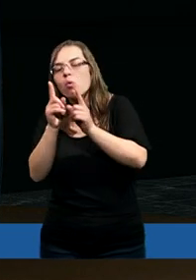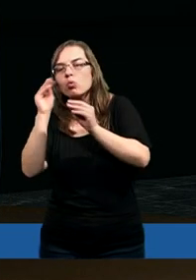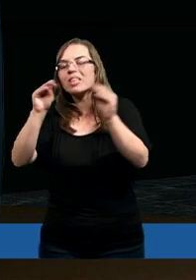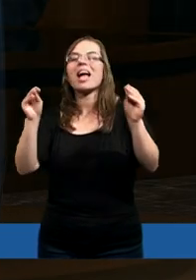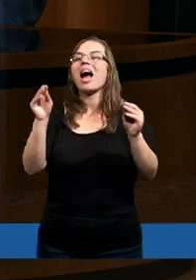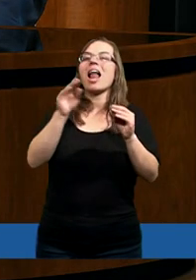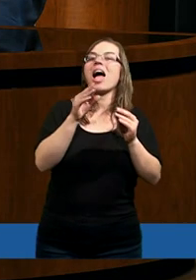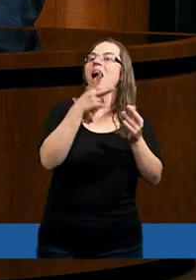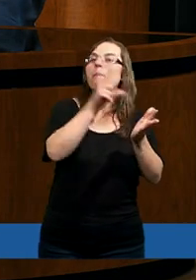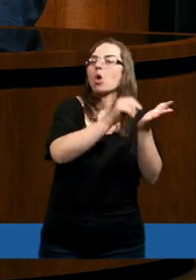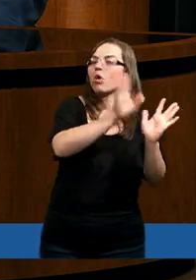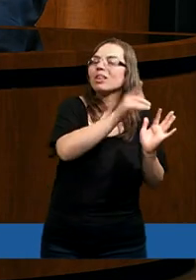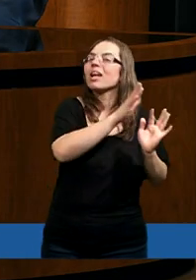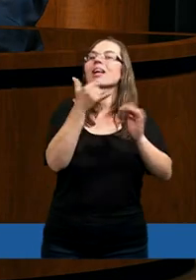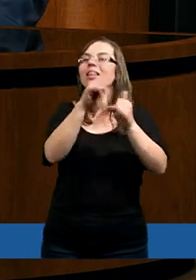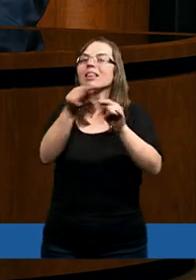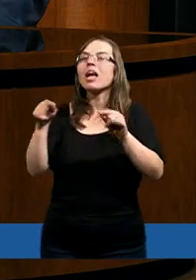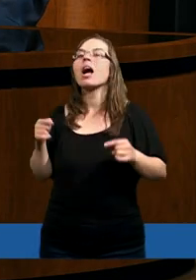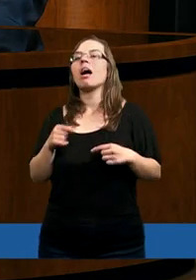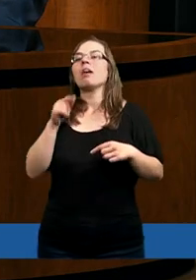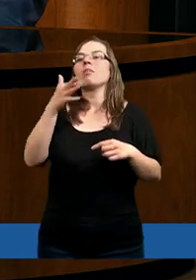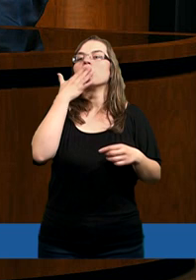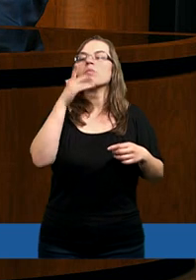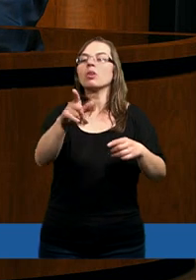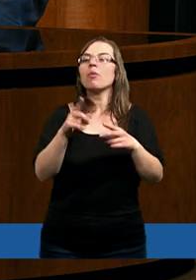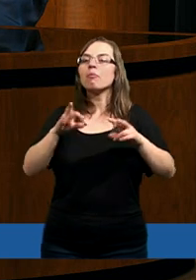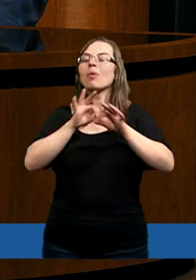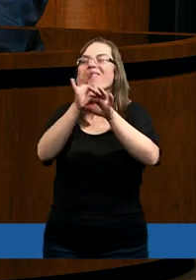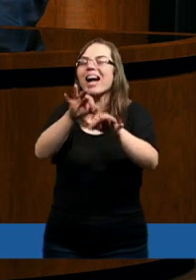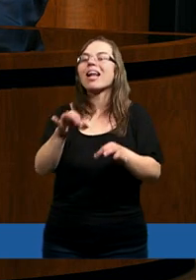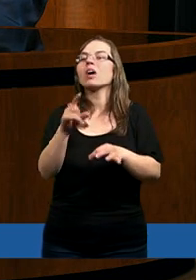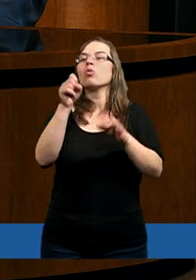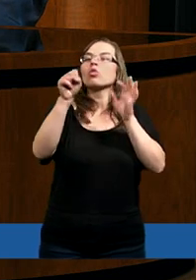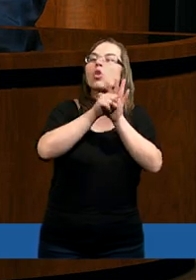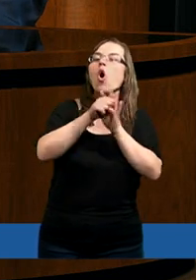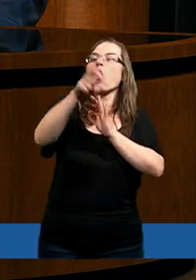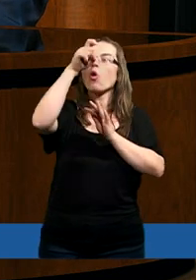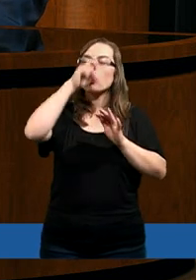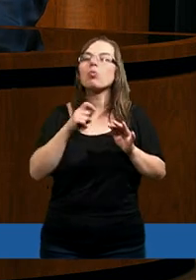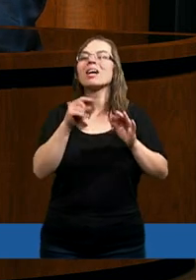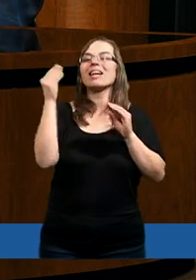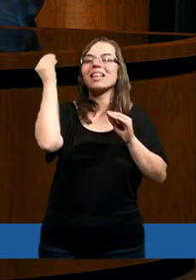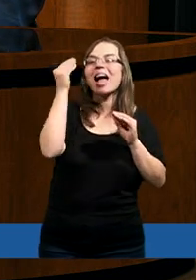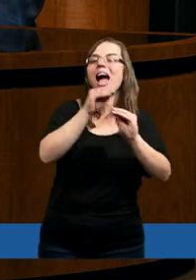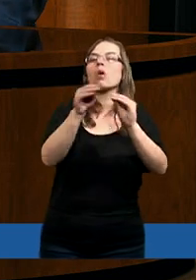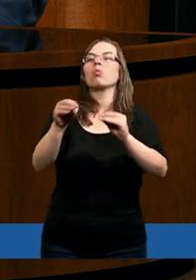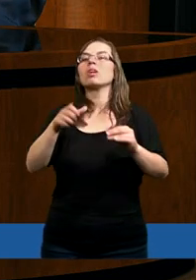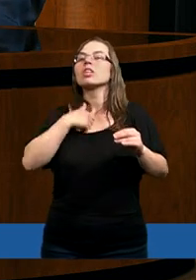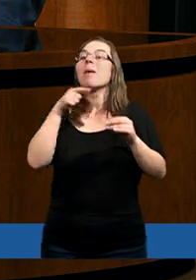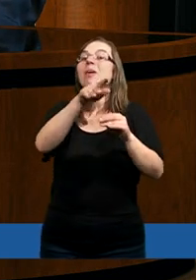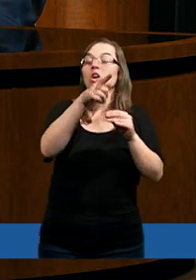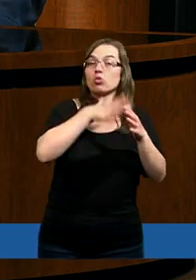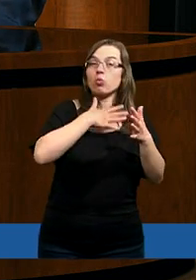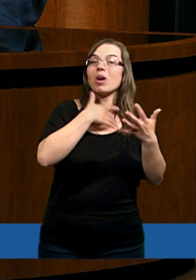w taki sposób. No i z powrotem wprowadzają tych, którzy się z tego